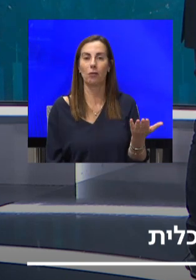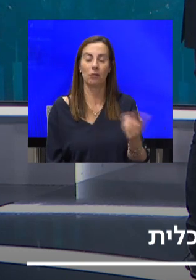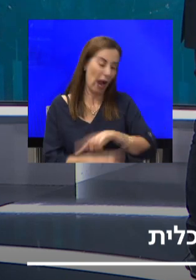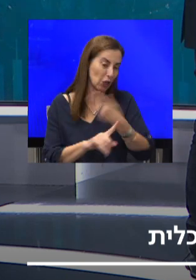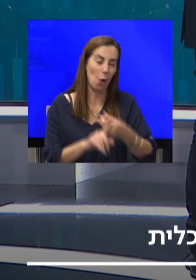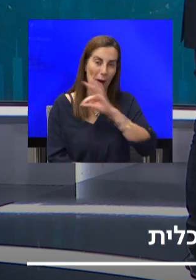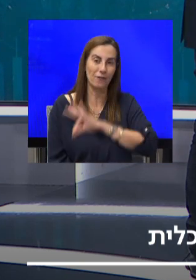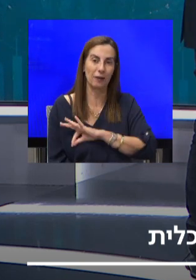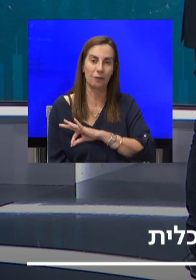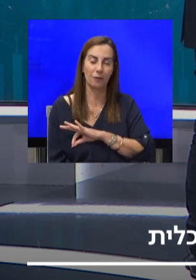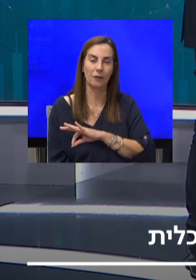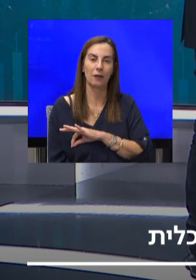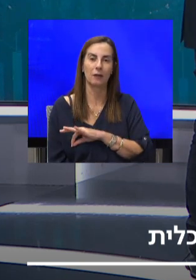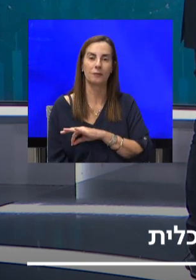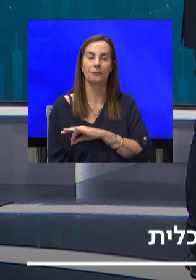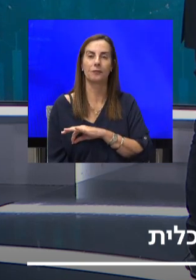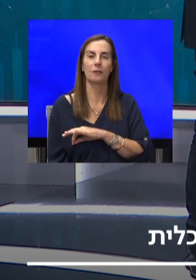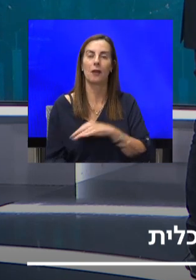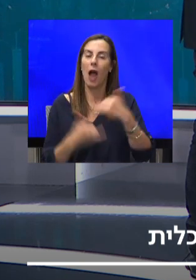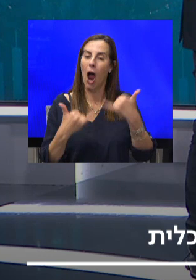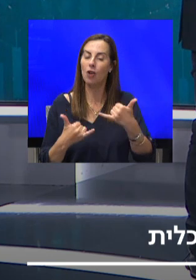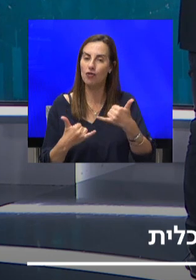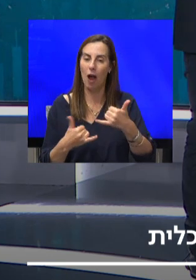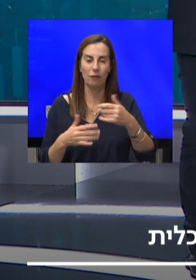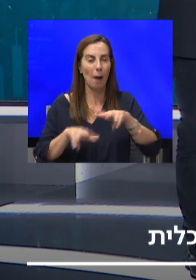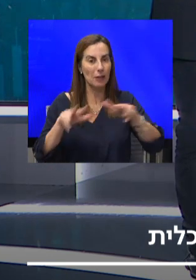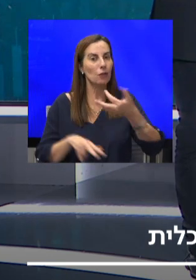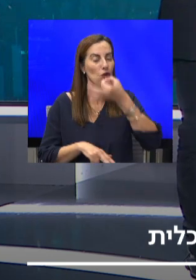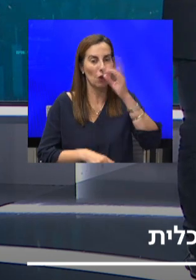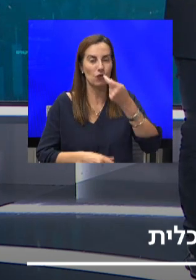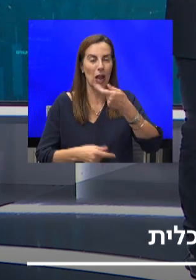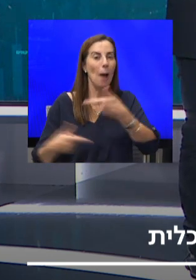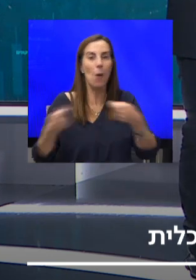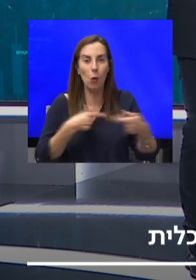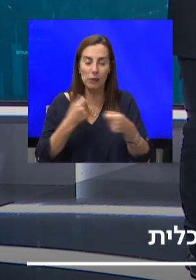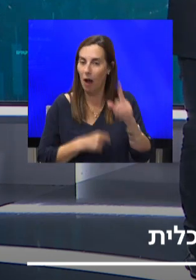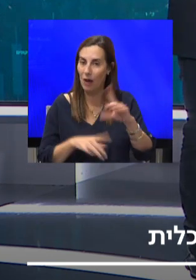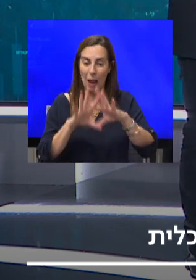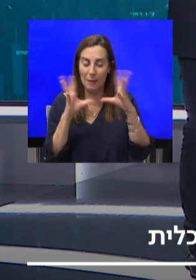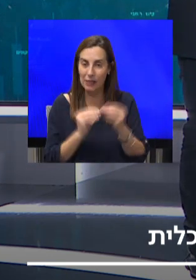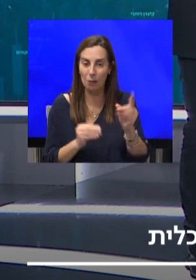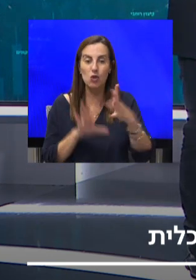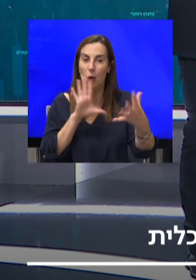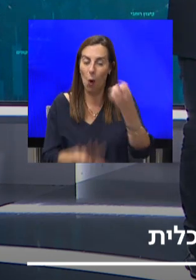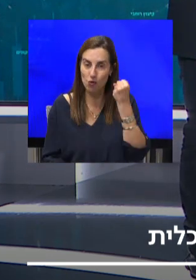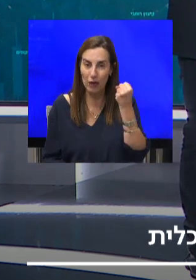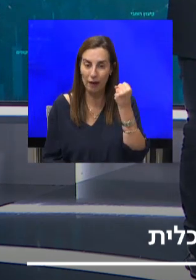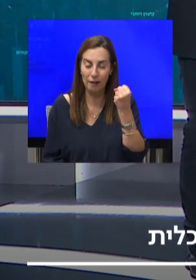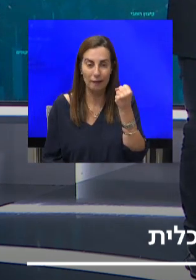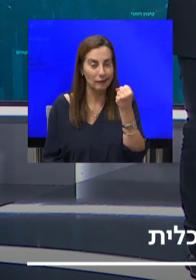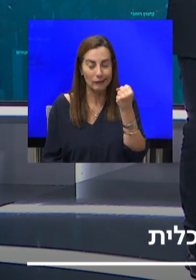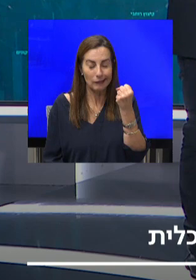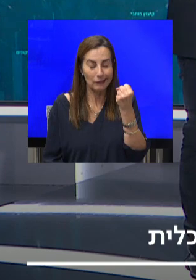מתקן את עצמו, אמור לתקן אורך זמן. תבור, סכן. ובסך הכל מי שמושך את זה בעיתוי הכי פחות נכון נפגע.